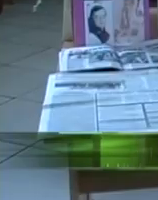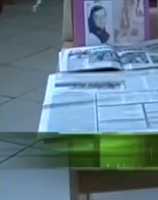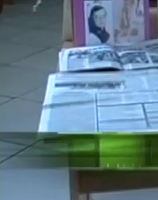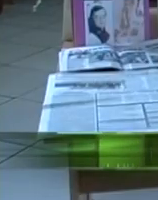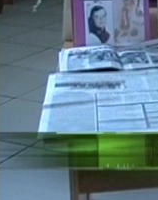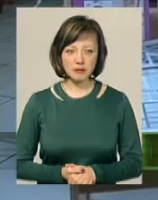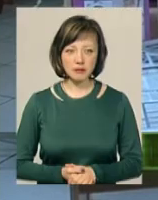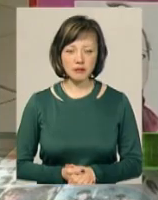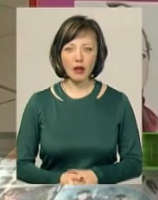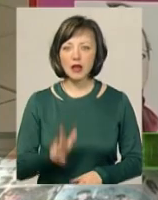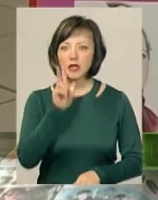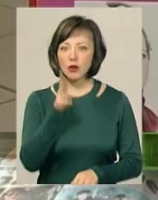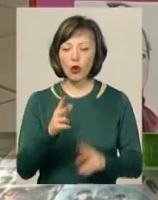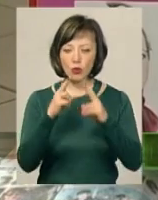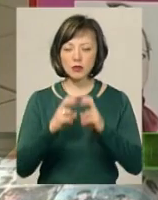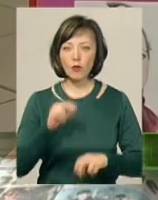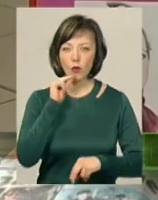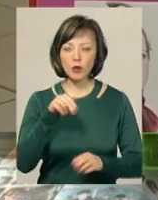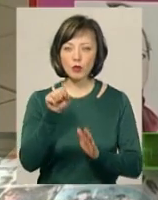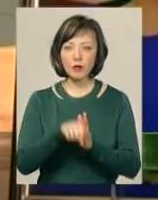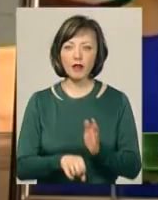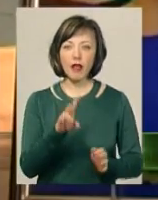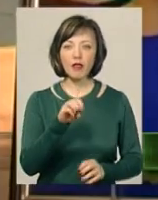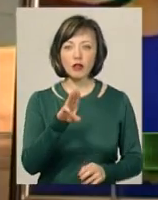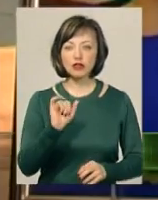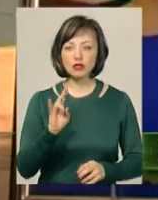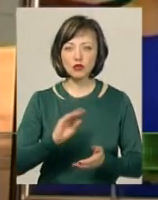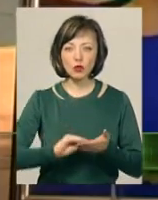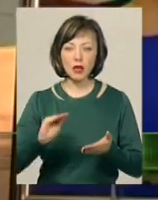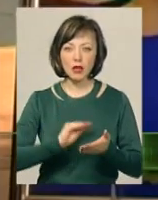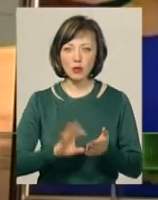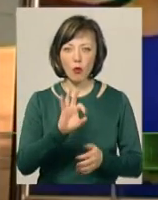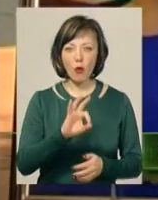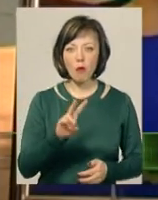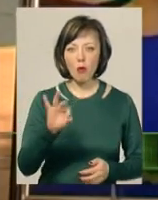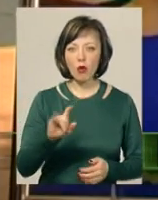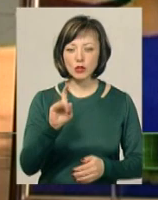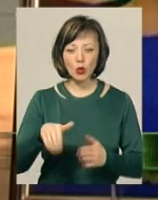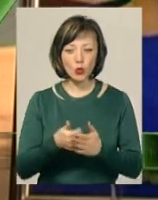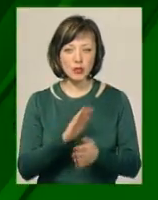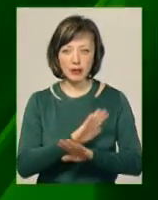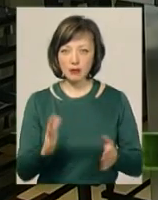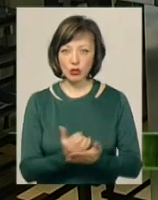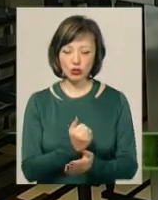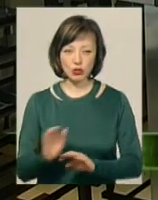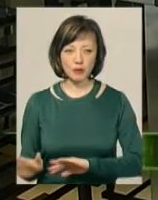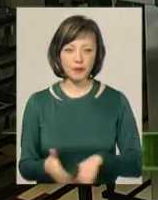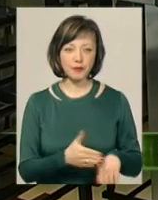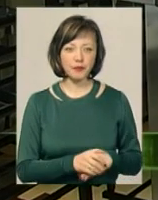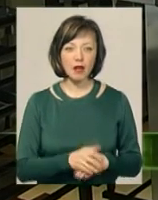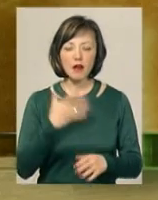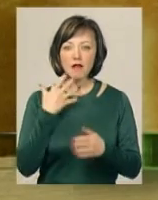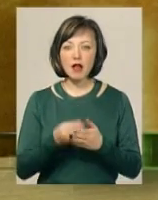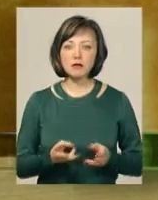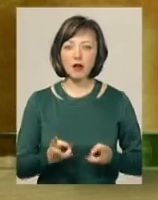Три роки розслідування виних у вбивстві нетішинської журналістки Ольги Мороз досі не знайшли. Власна